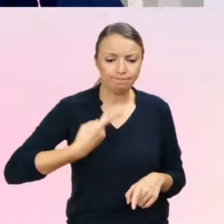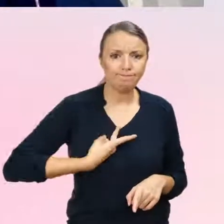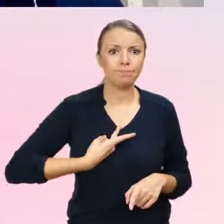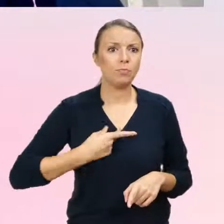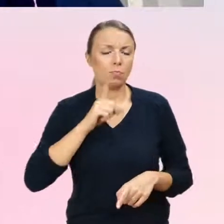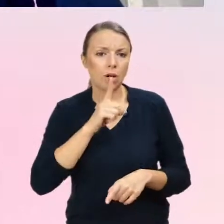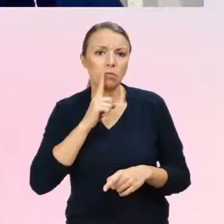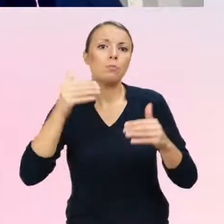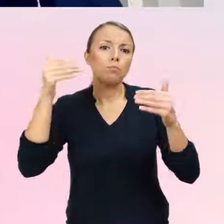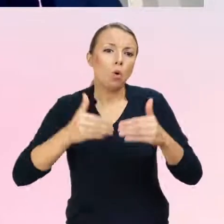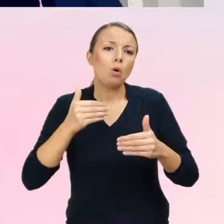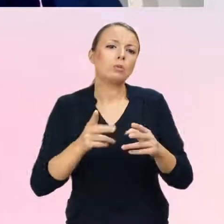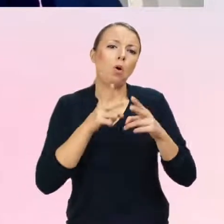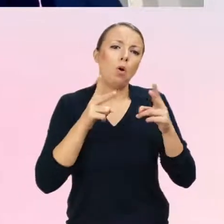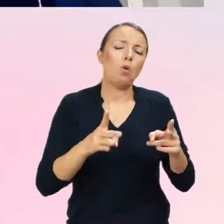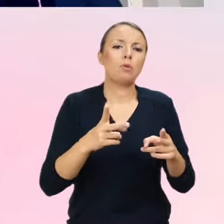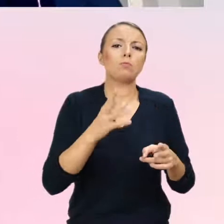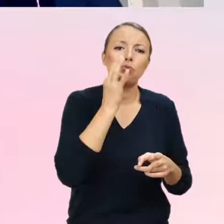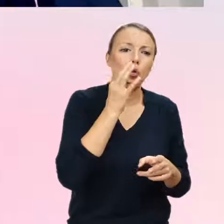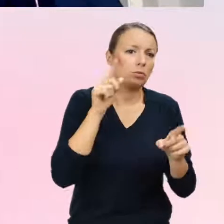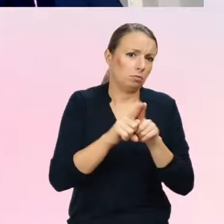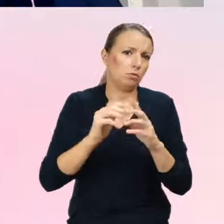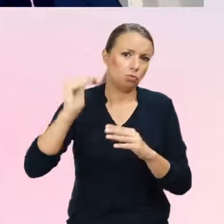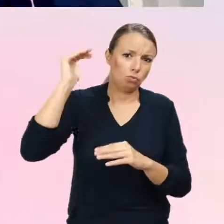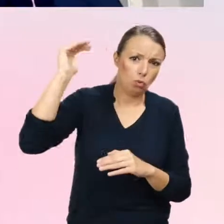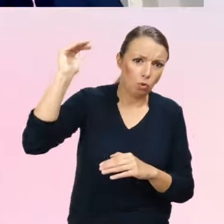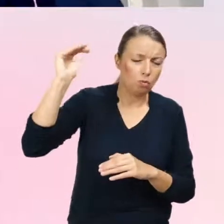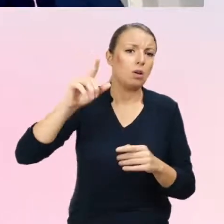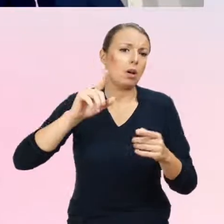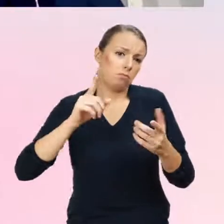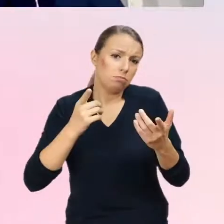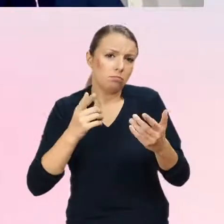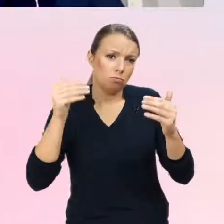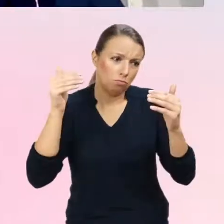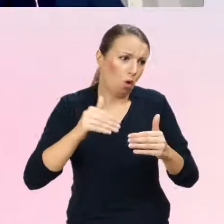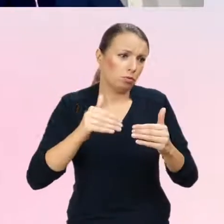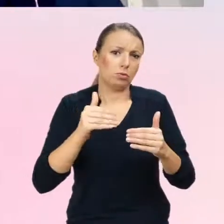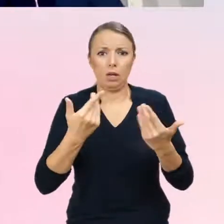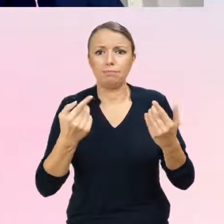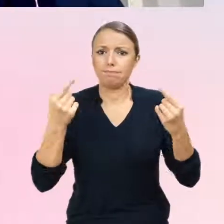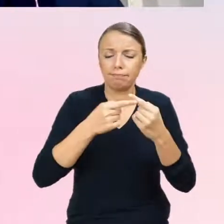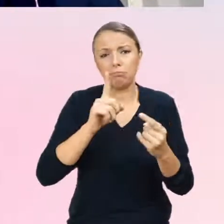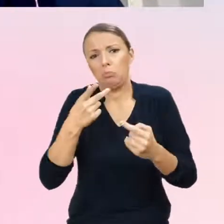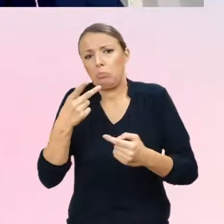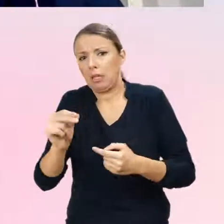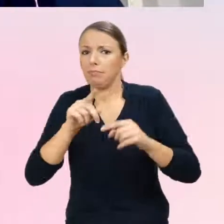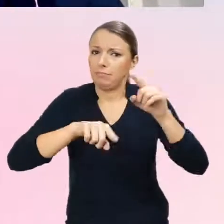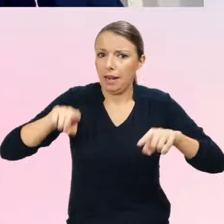w wieku młodzieńczym w dorosłości. Ale często są pytania,